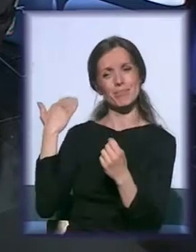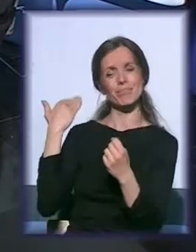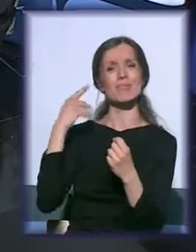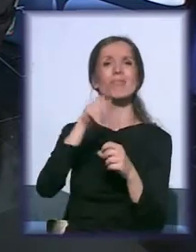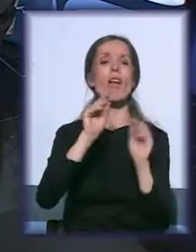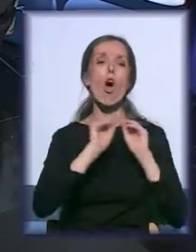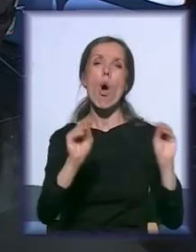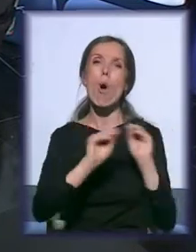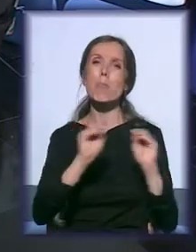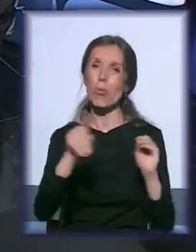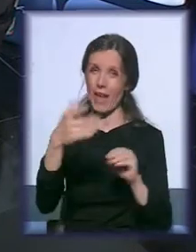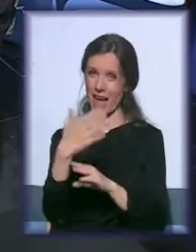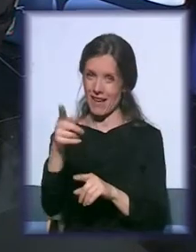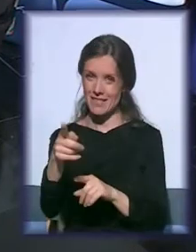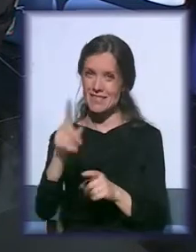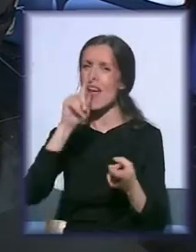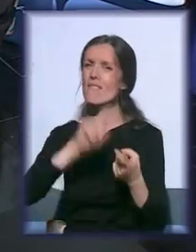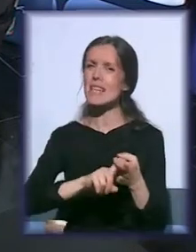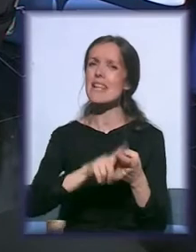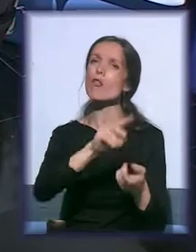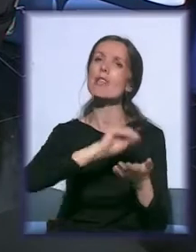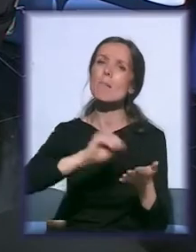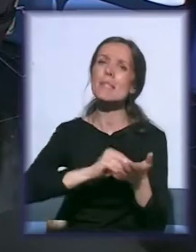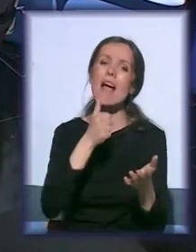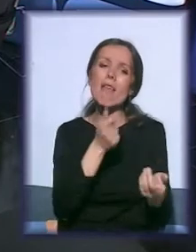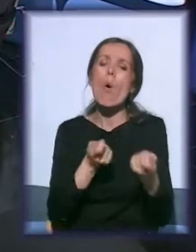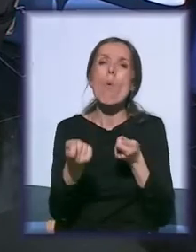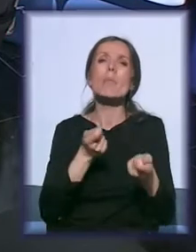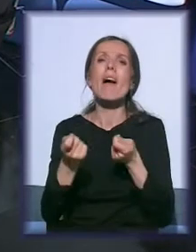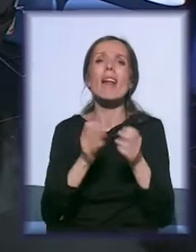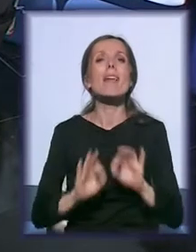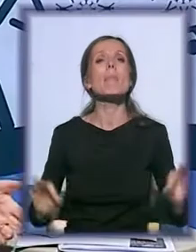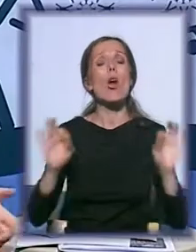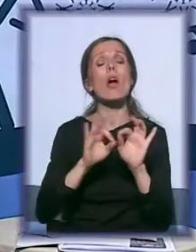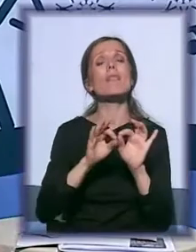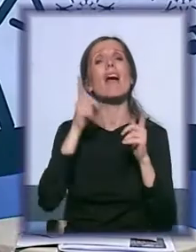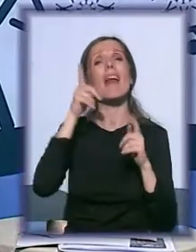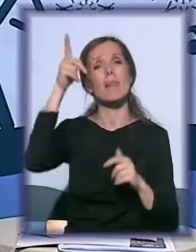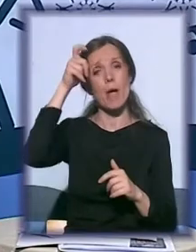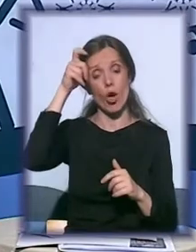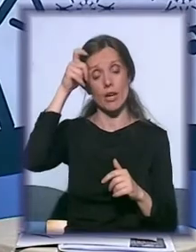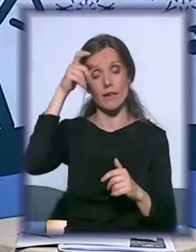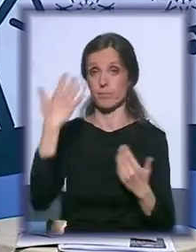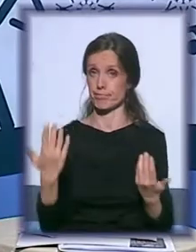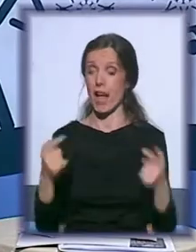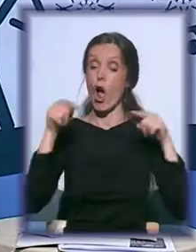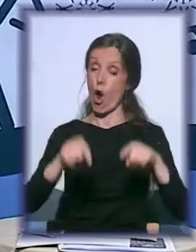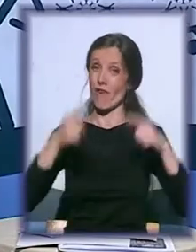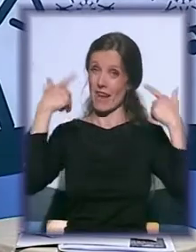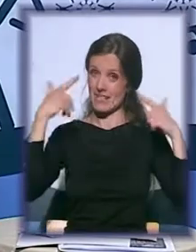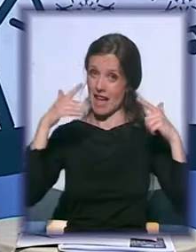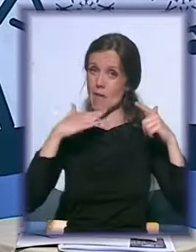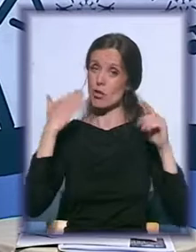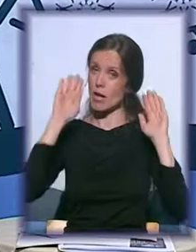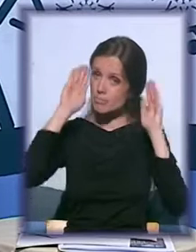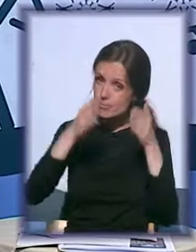agencija, a ticalo se pisanja i upravljanja projekata Grada Beograda. Ovaj sajmu ste posvetili u velikom i onome